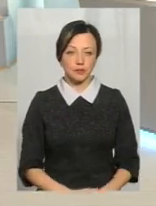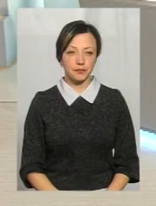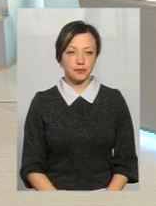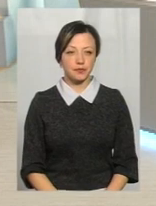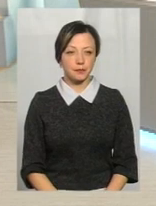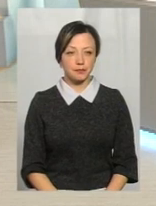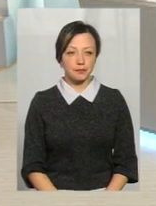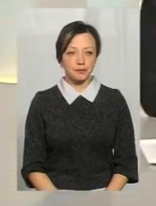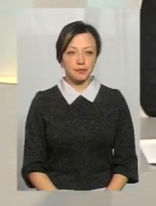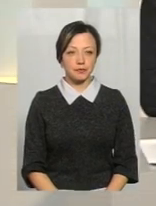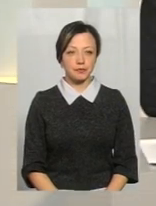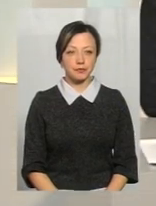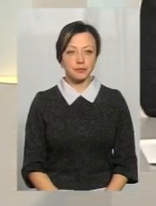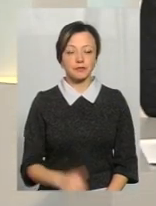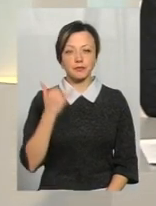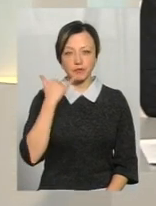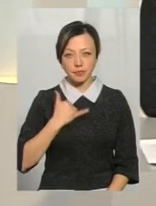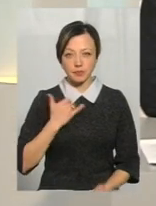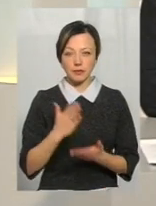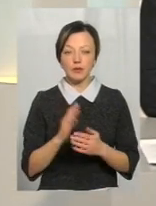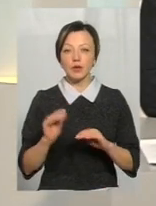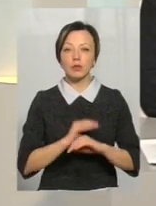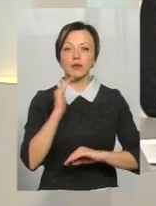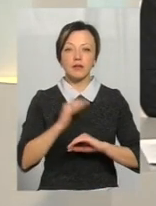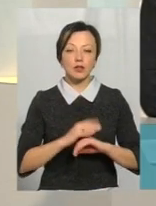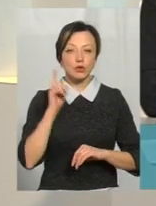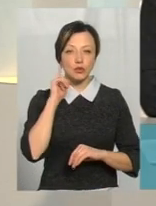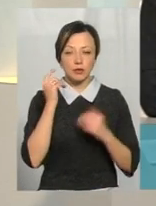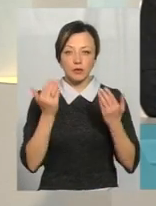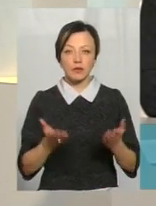маршрут. Дякую. У нас є на зв'язку глядач. Добрий вечір, ми вас чуємо.